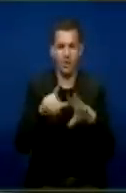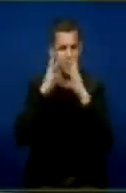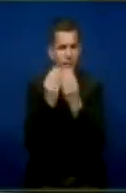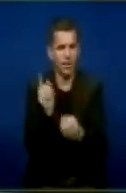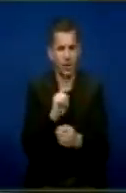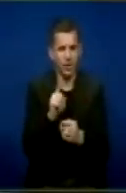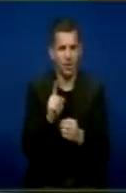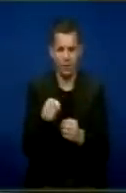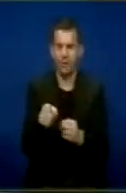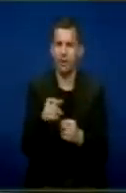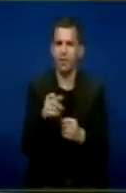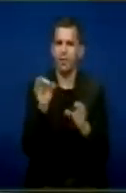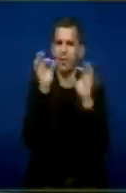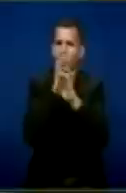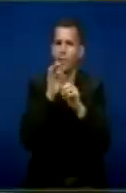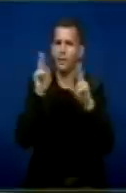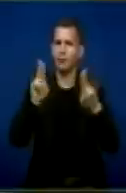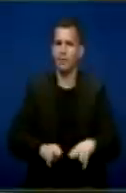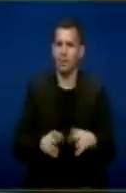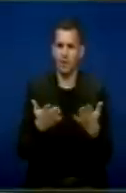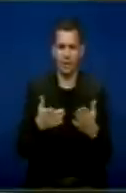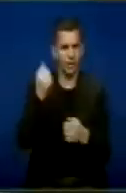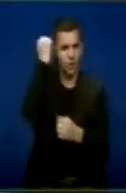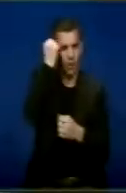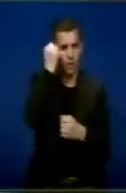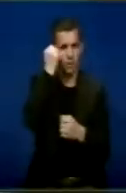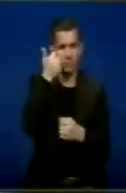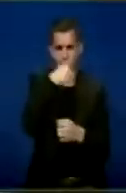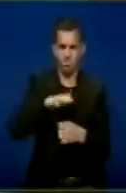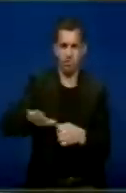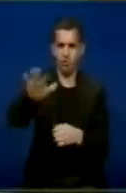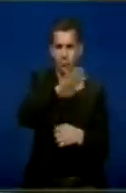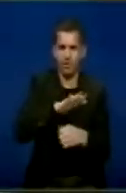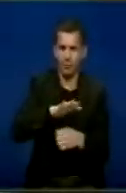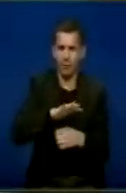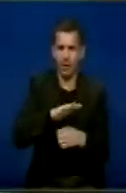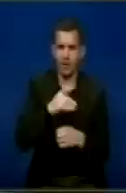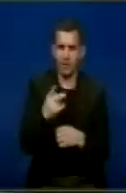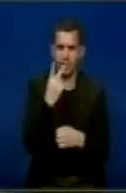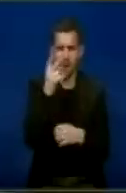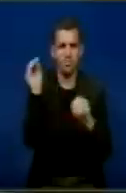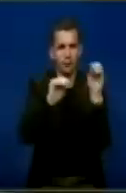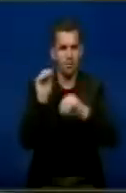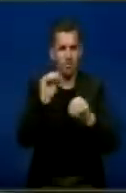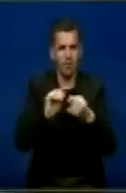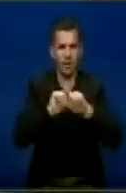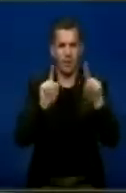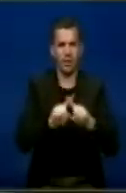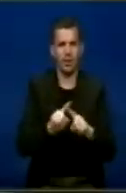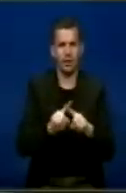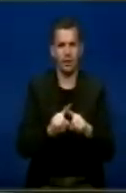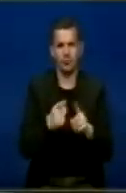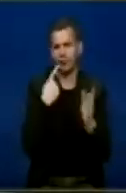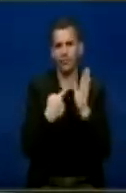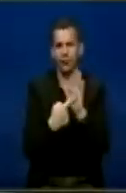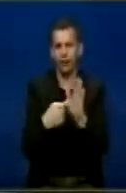Për në disa fusha nuk është madja asë real, nuk e prezentën situatën reale për qeshtën cilë në mbullion, pro ka një loj kamuflimit e asaj që farë ndonë në të vërten. Pra